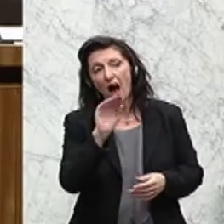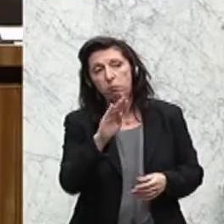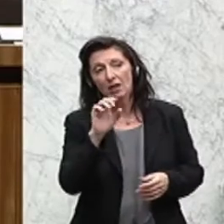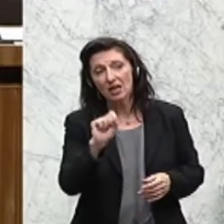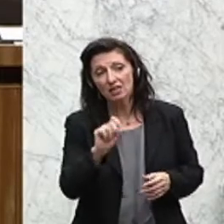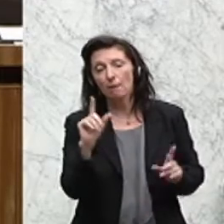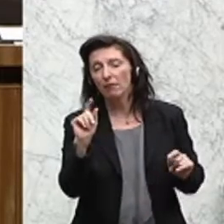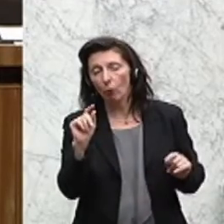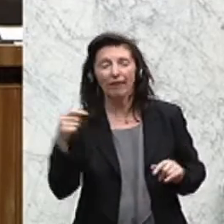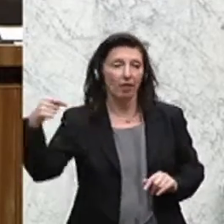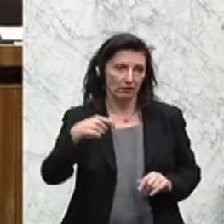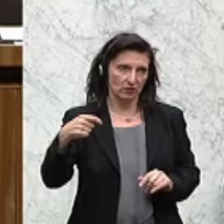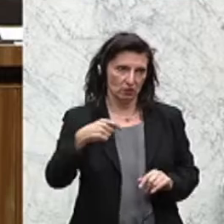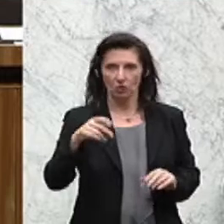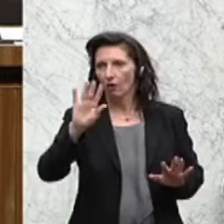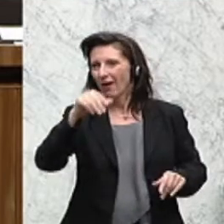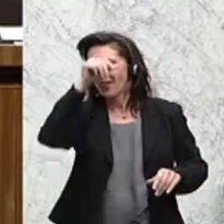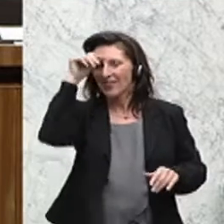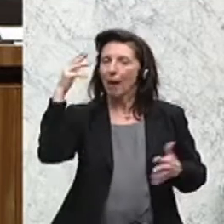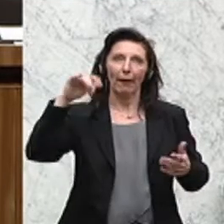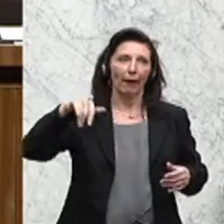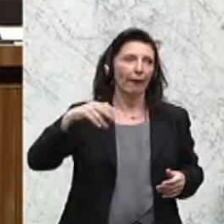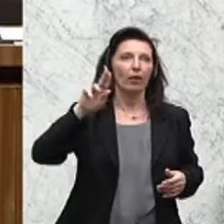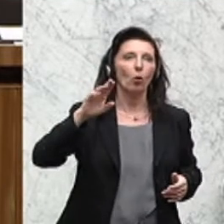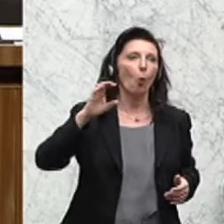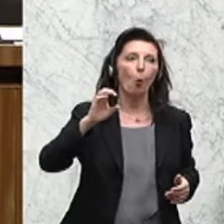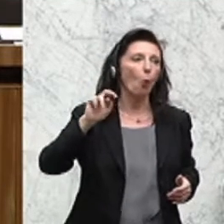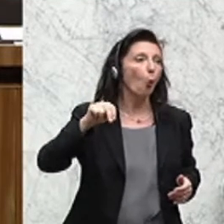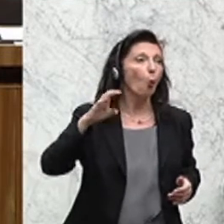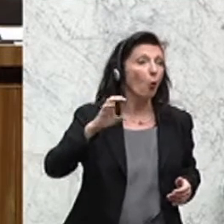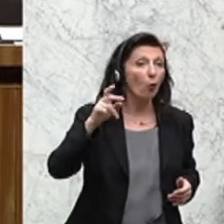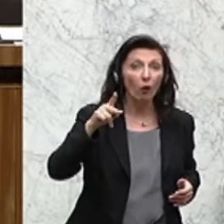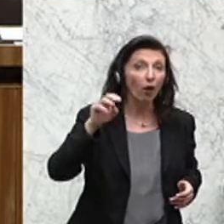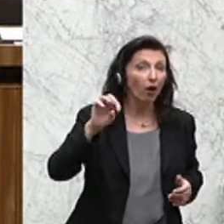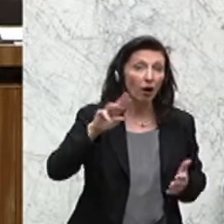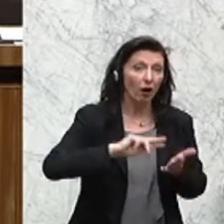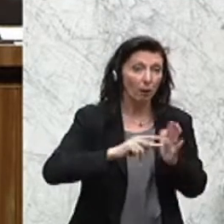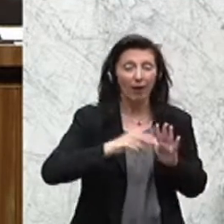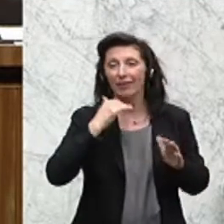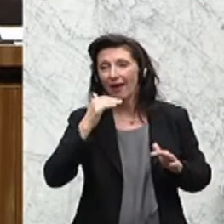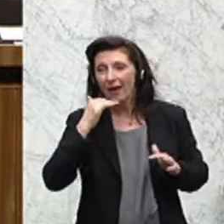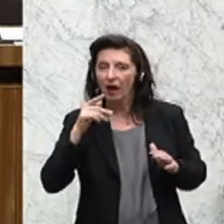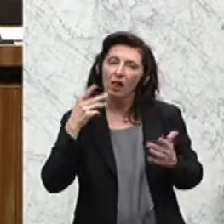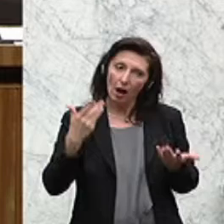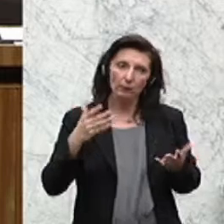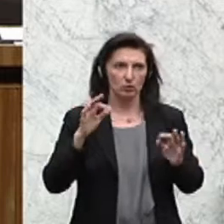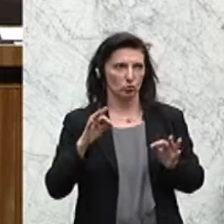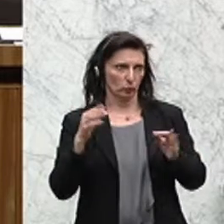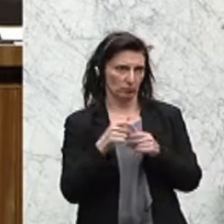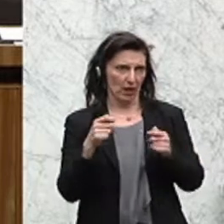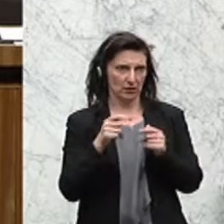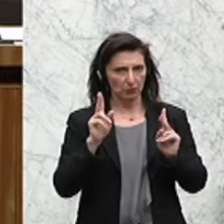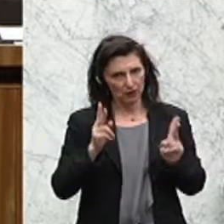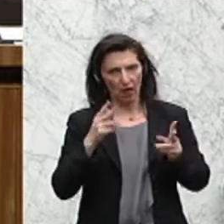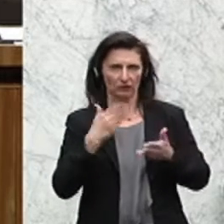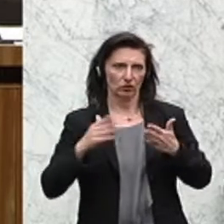-Plan heißen, wie auch immer europäischer Fonds für strategische Investitionen, es ist eine gute Maßnahme, Investitionen anzukurbeln. Und Österreich hat